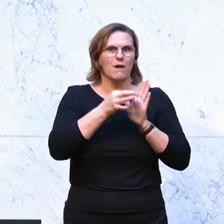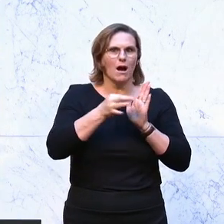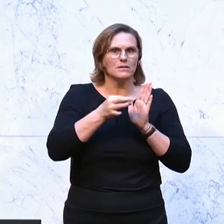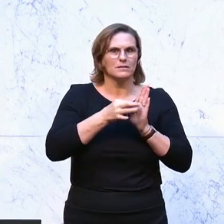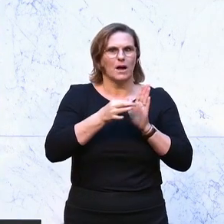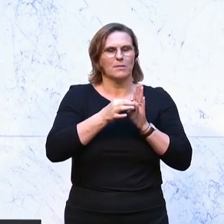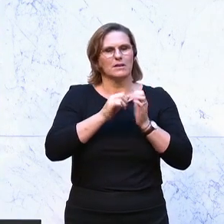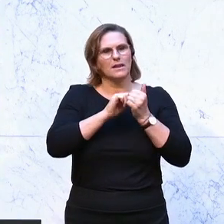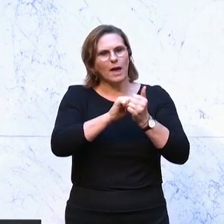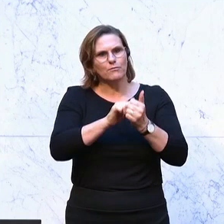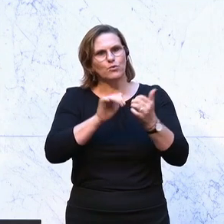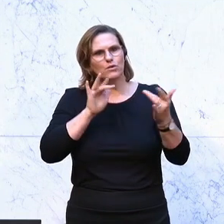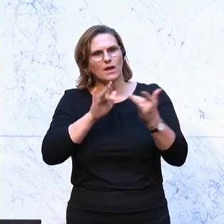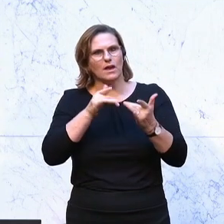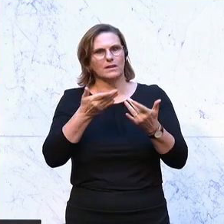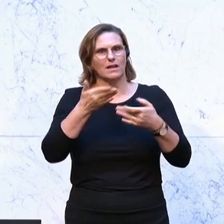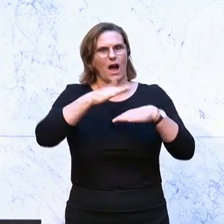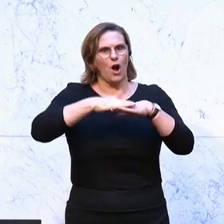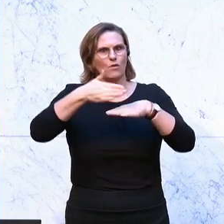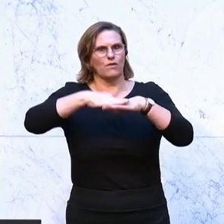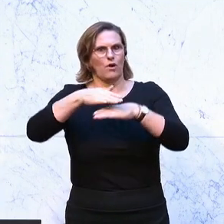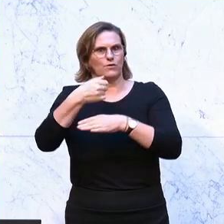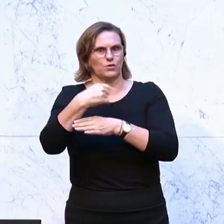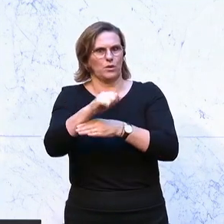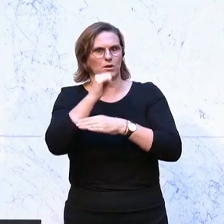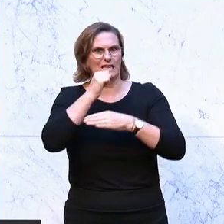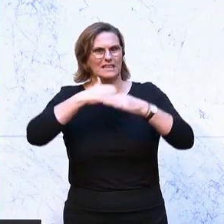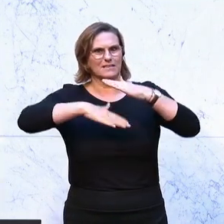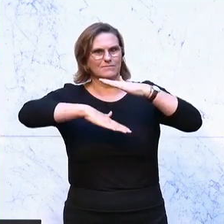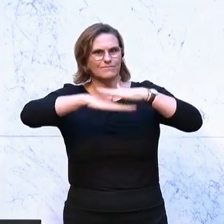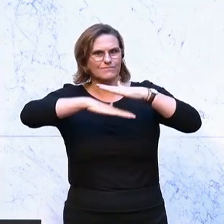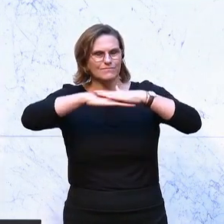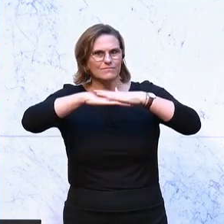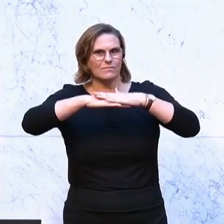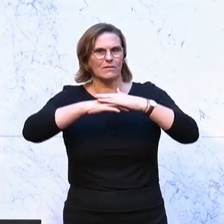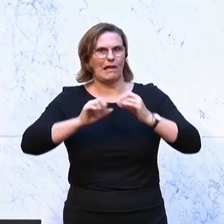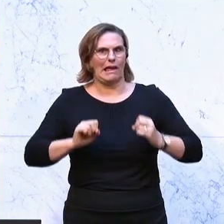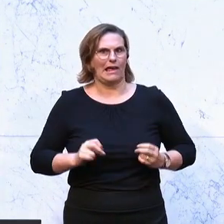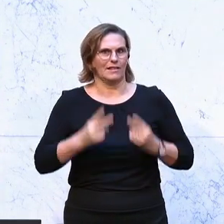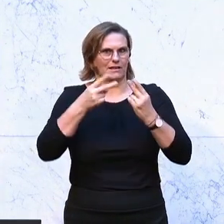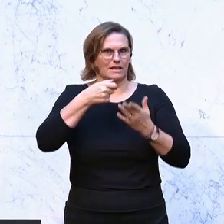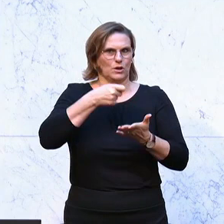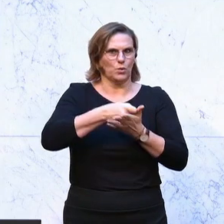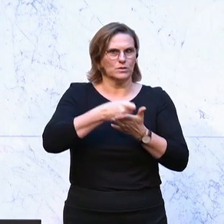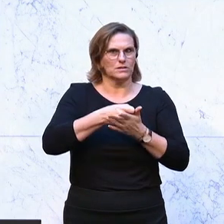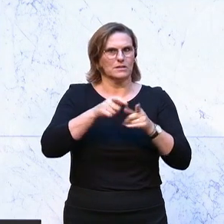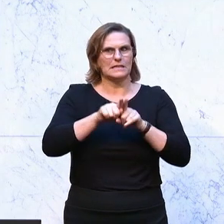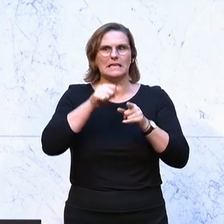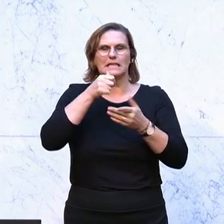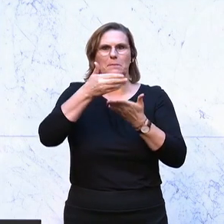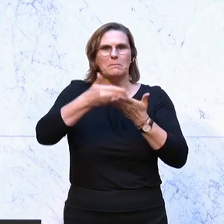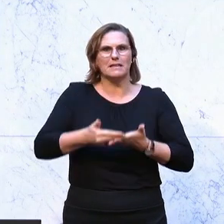Preise und die Teuerung gibt. Weil es keinen Deckel auf die Energiepreise gibt. Weil es keinen Mietenstopp gibt. Ihr